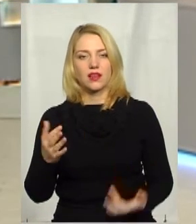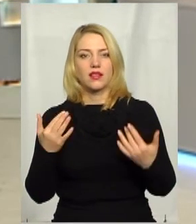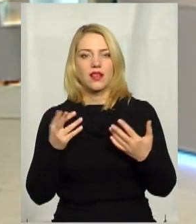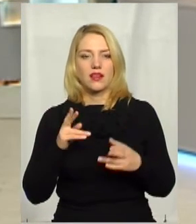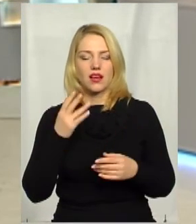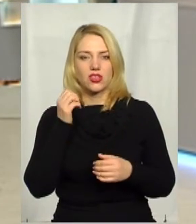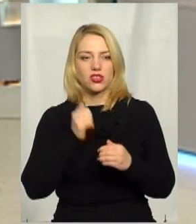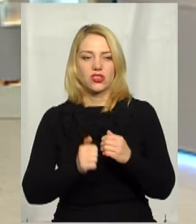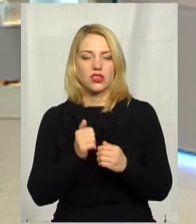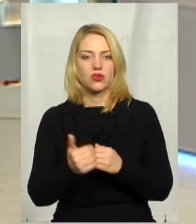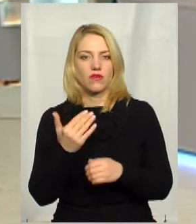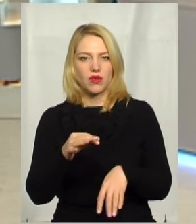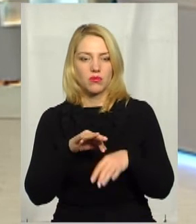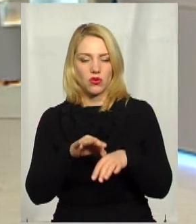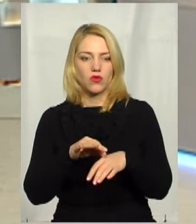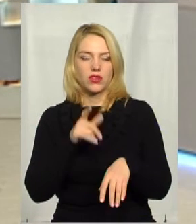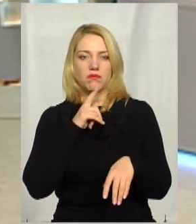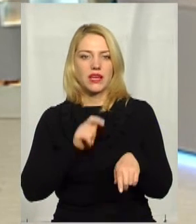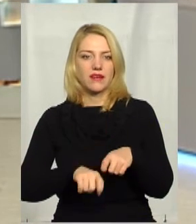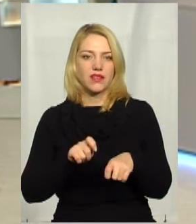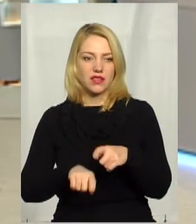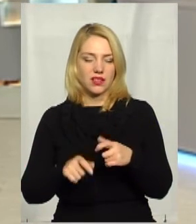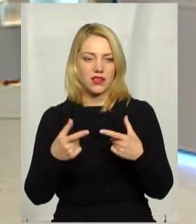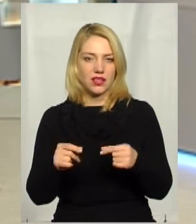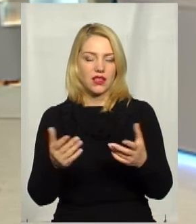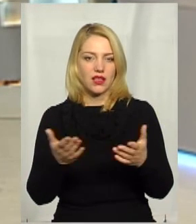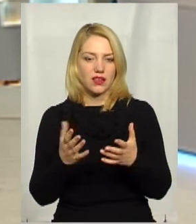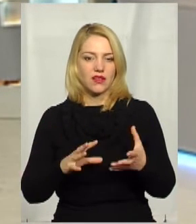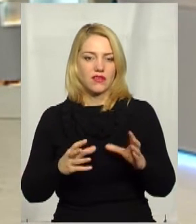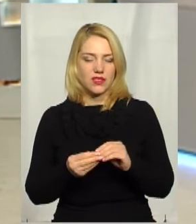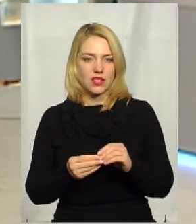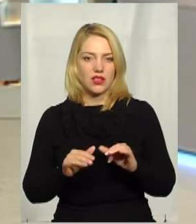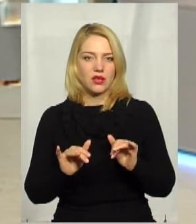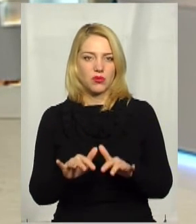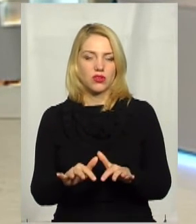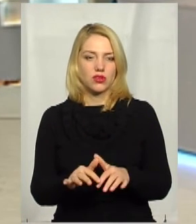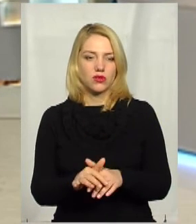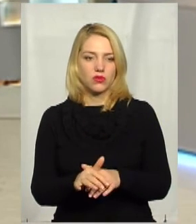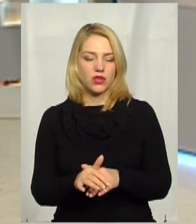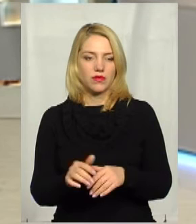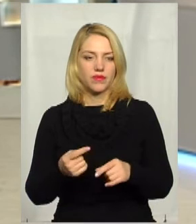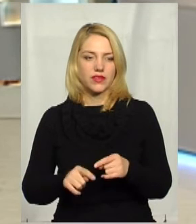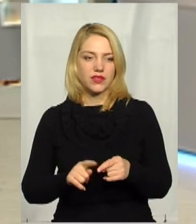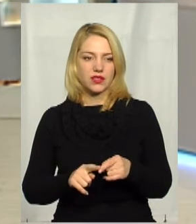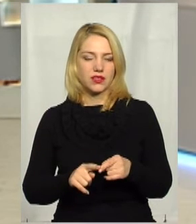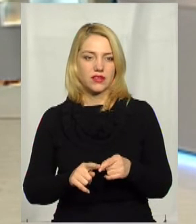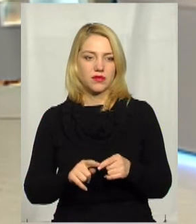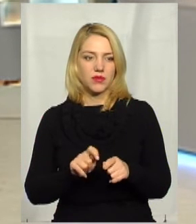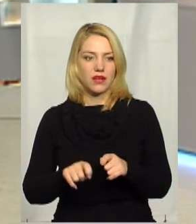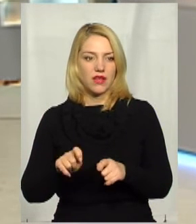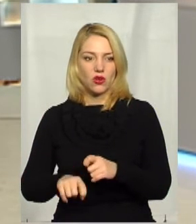проводите перевірки, де і яка взагалі процедура проведення цих перевірок?